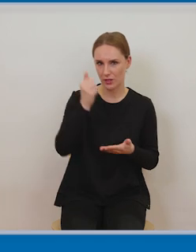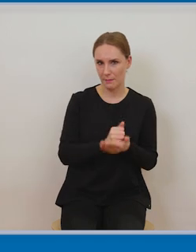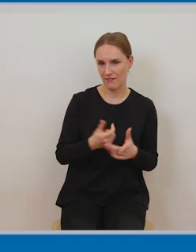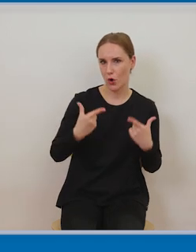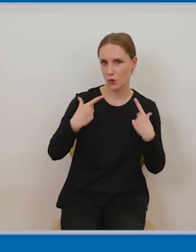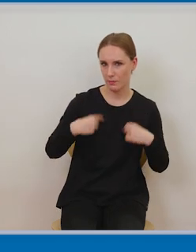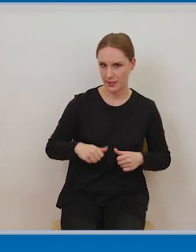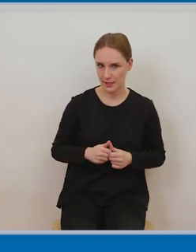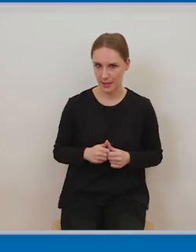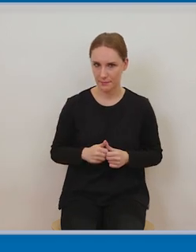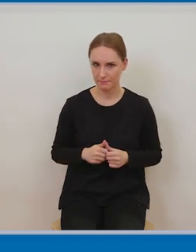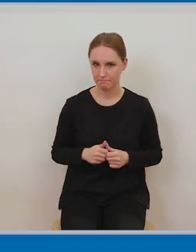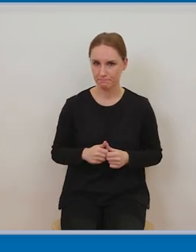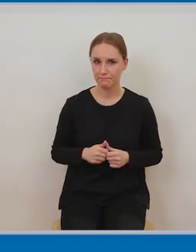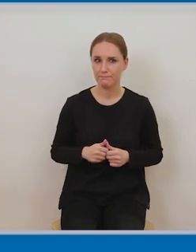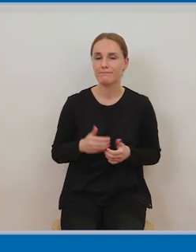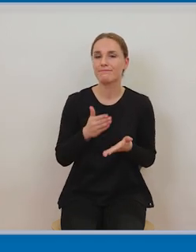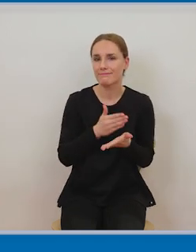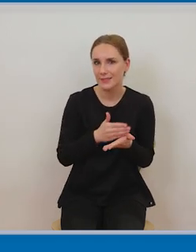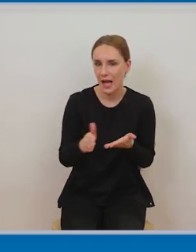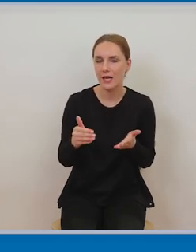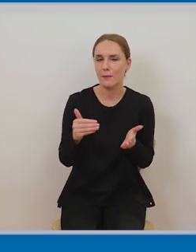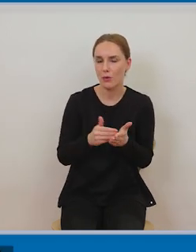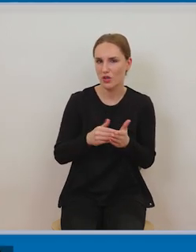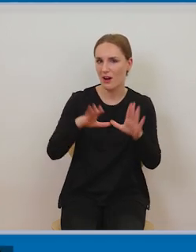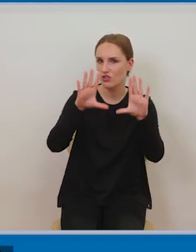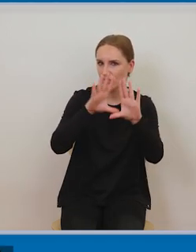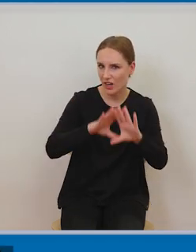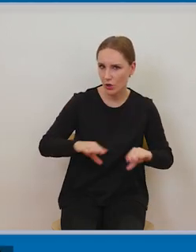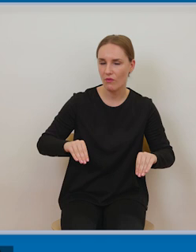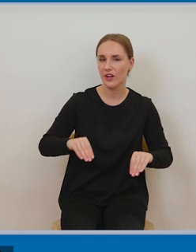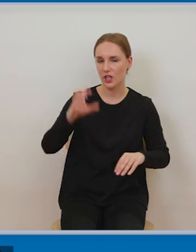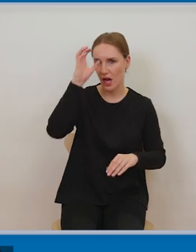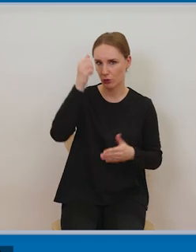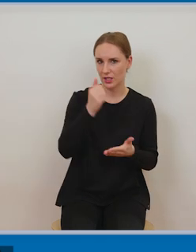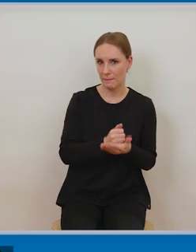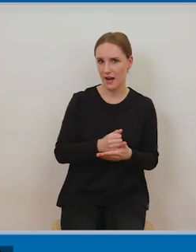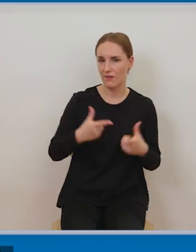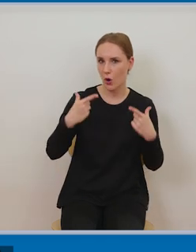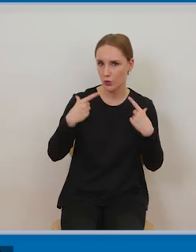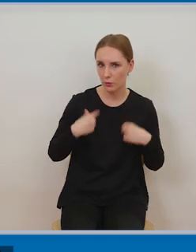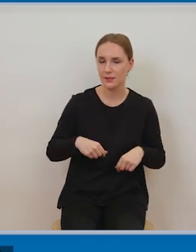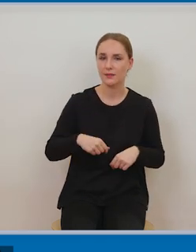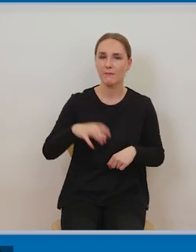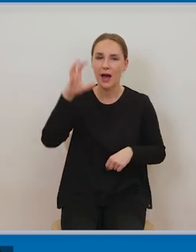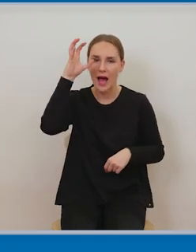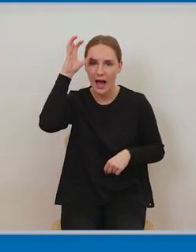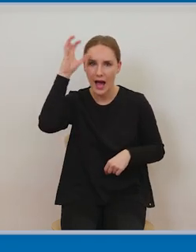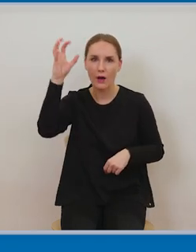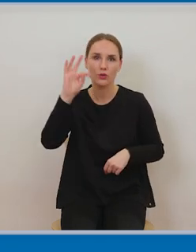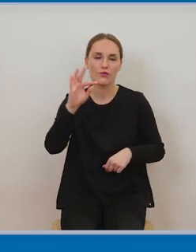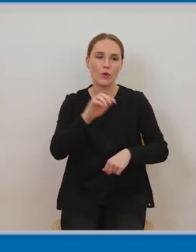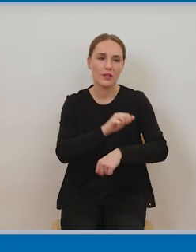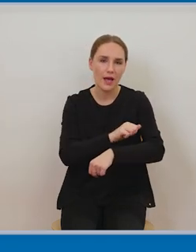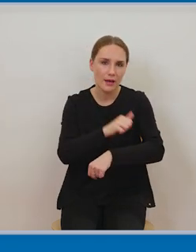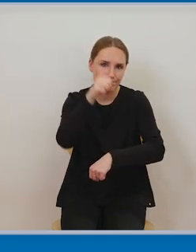wprowadzenia w utworów przy okazji jego dostosowywania do potrzeb osób z niepełnosprawnościami tylko takich niezbędnych zmian po to